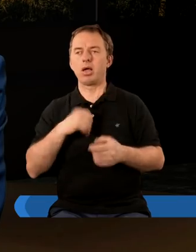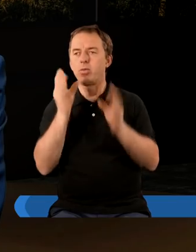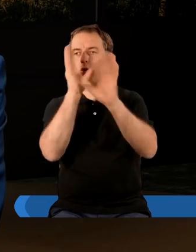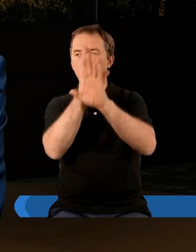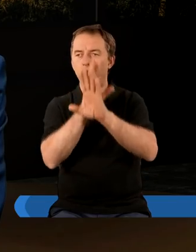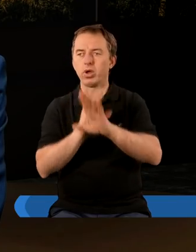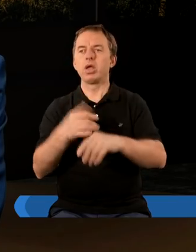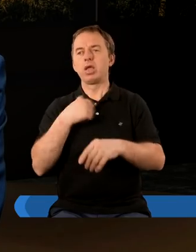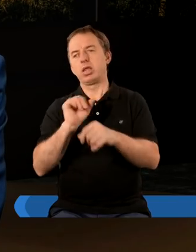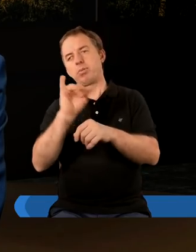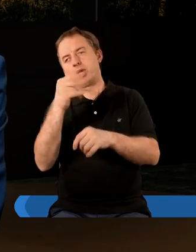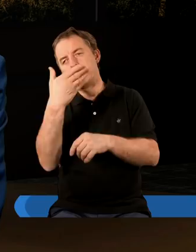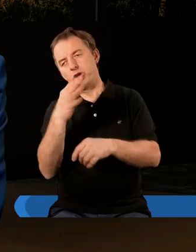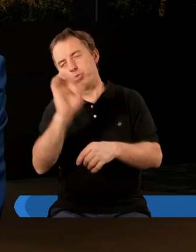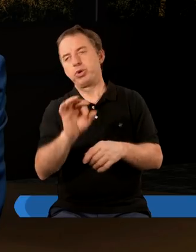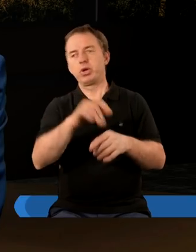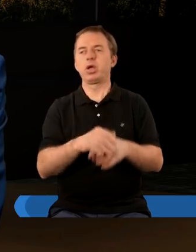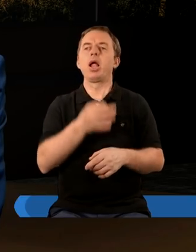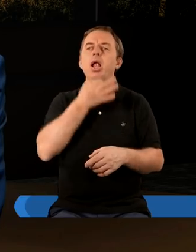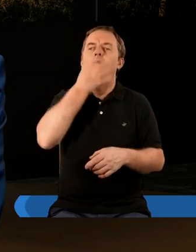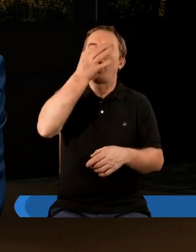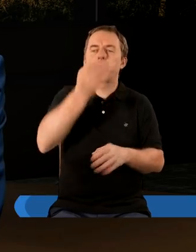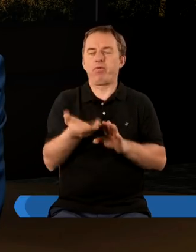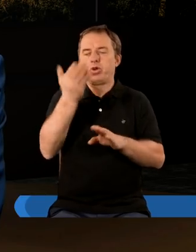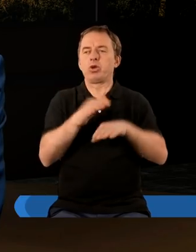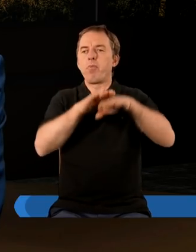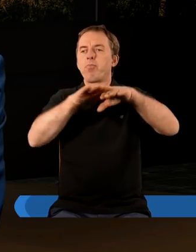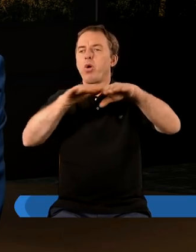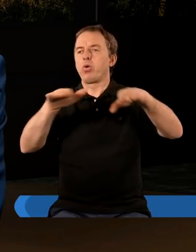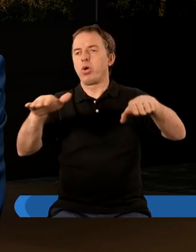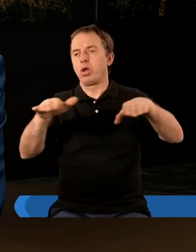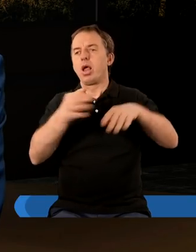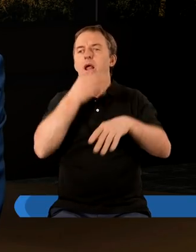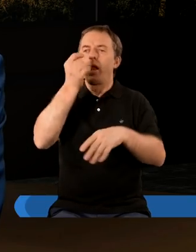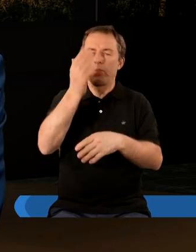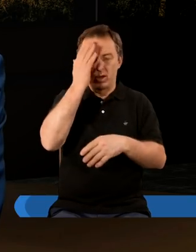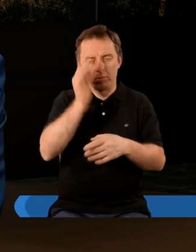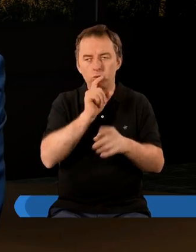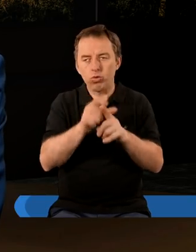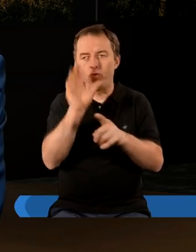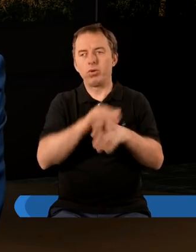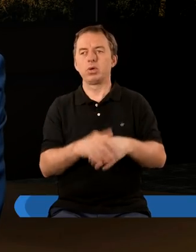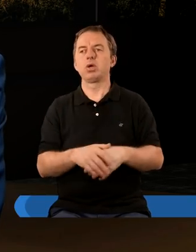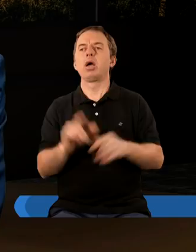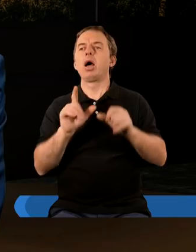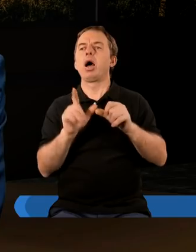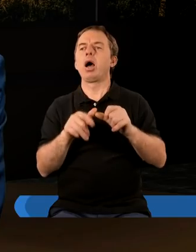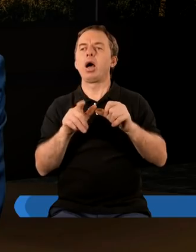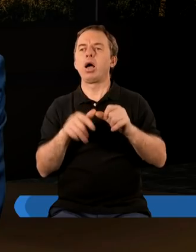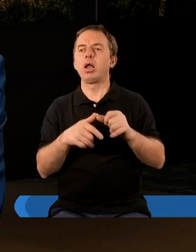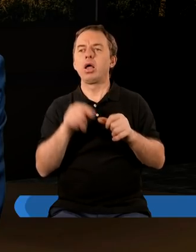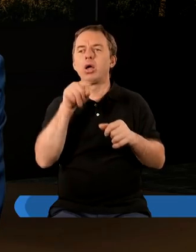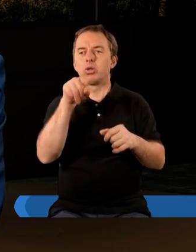samouwielbienia że jestem kimś lepszym na wyższym poziomie bo znam lepiej Słowo Boże ale